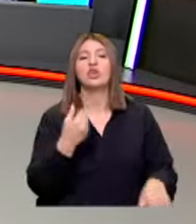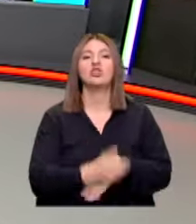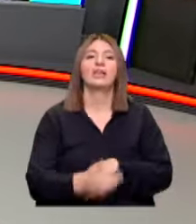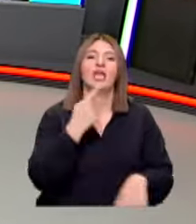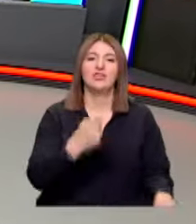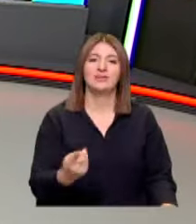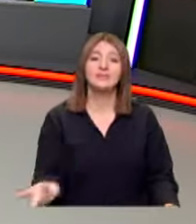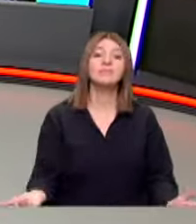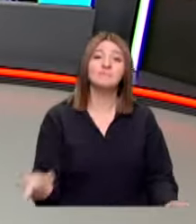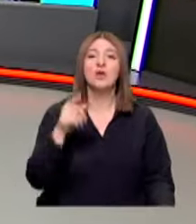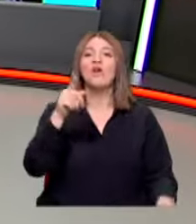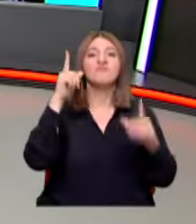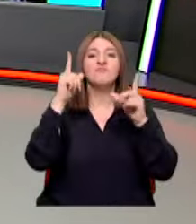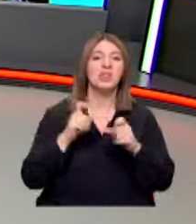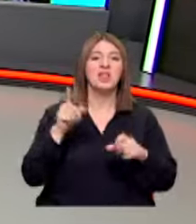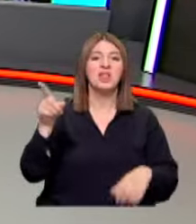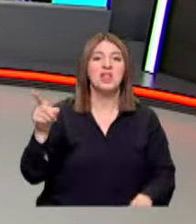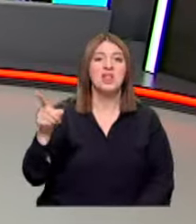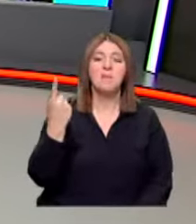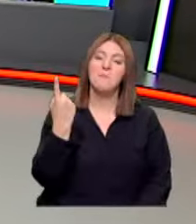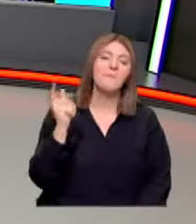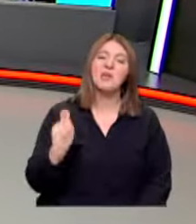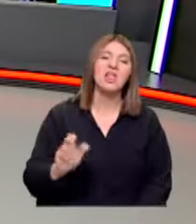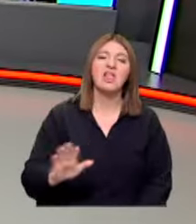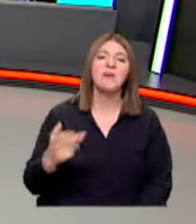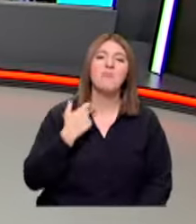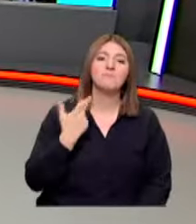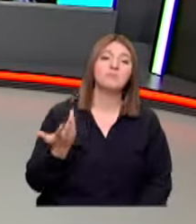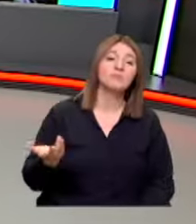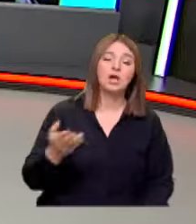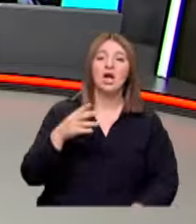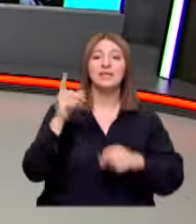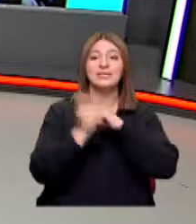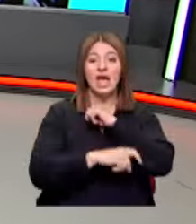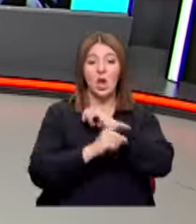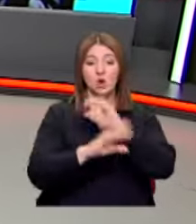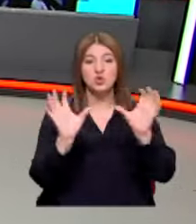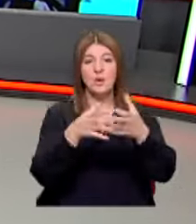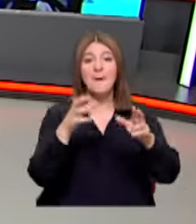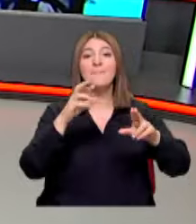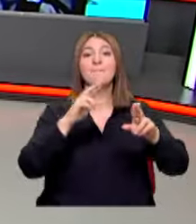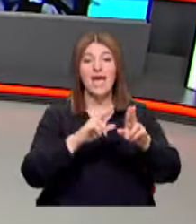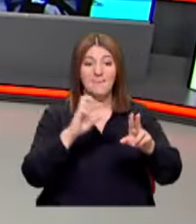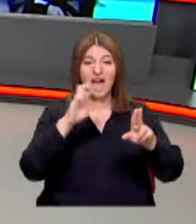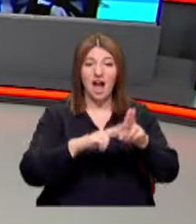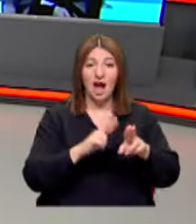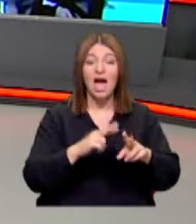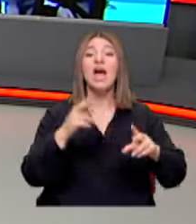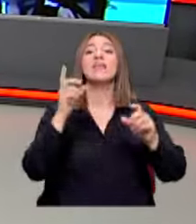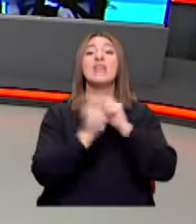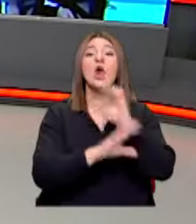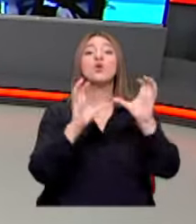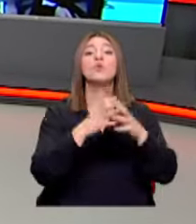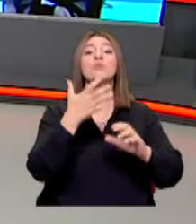geç deriz Siz bir kere o fotoğraf karesine girdiniz mi? Terör örgütü Hizbullah'a, terör örgütü PKK'ya Terör